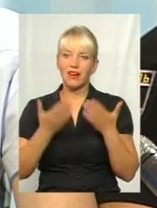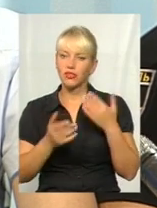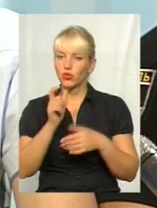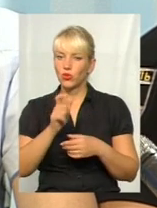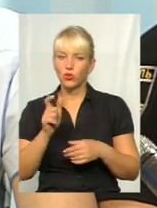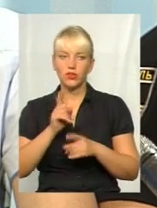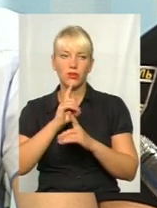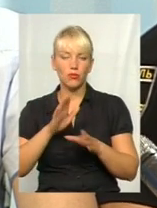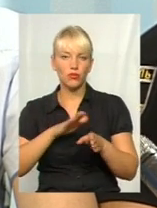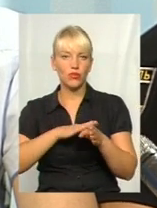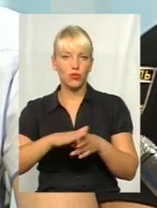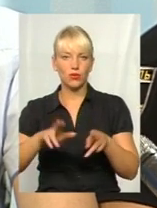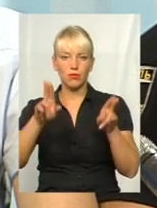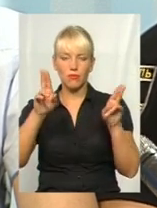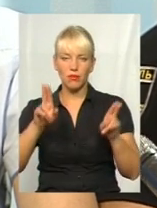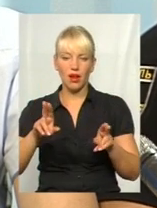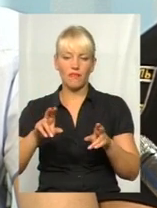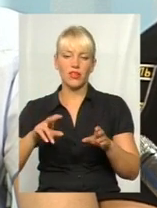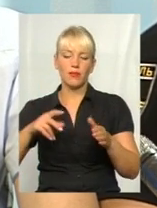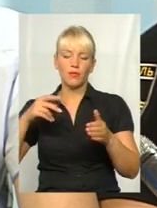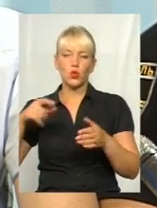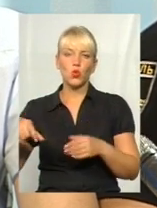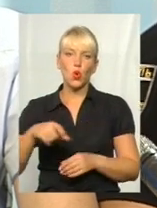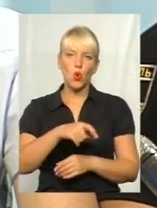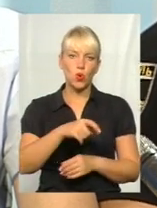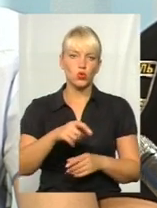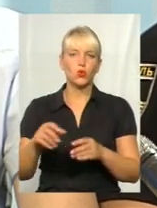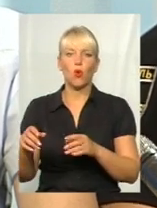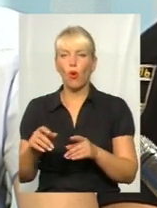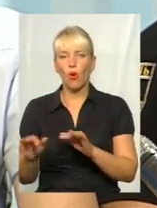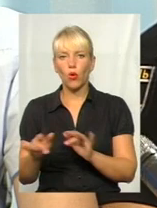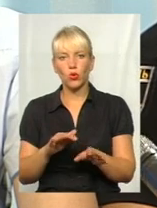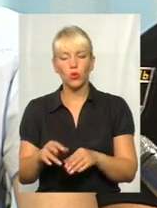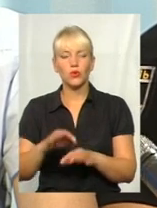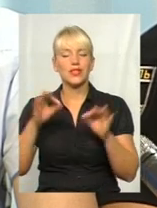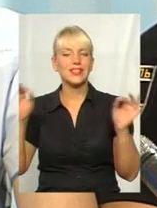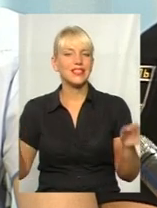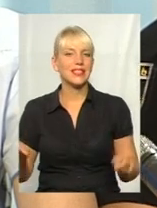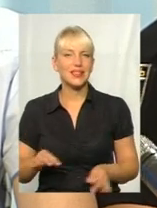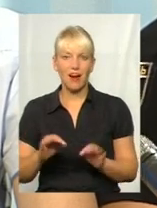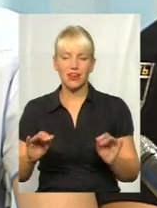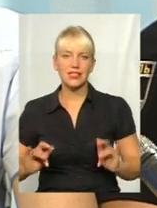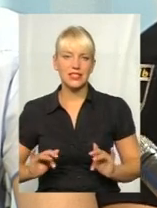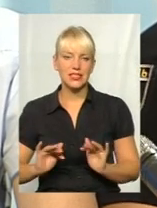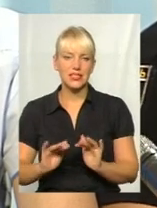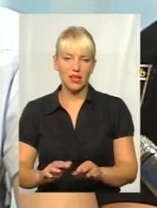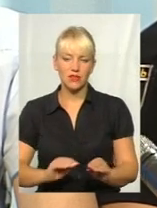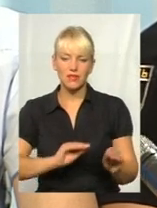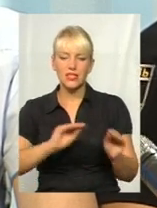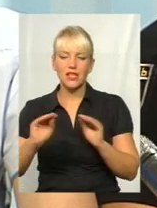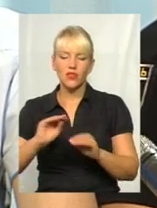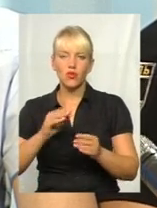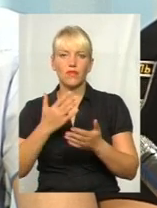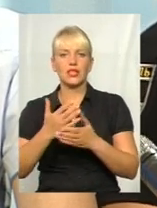ці правила дорожнього руху, не будуть самі дбати про своє життя, то ніяка влада, ніякі заходи встановлення дорожніх